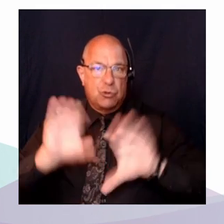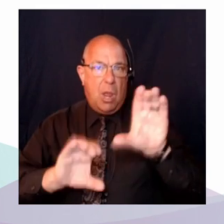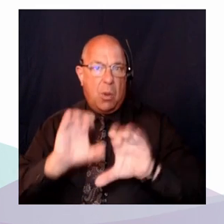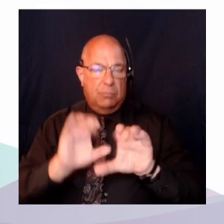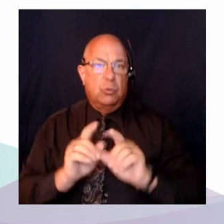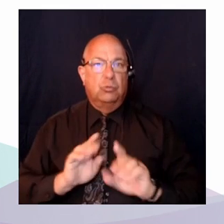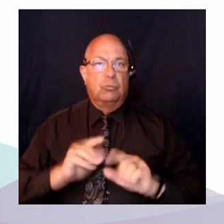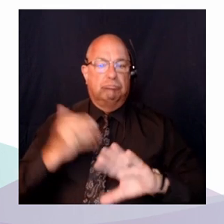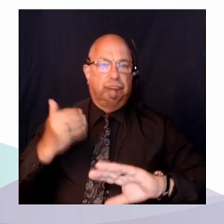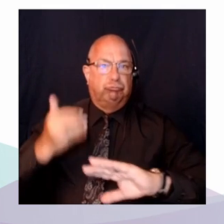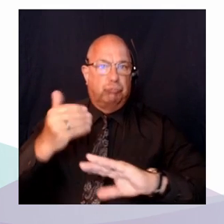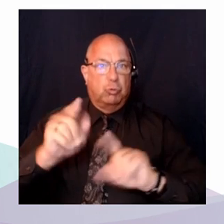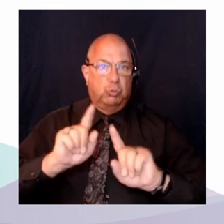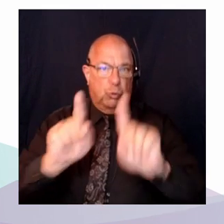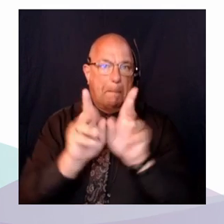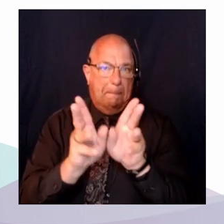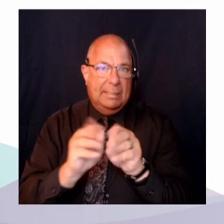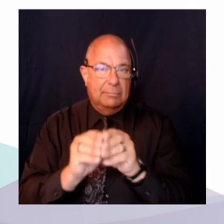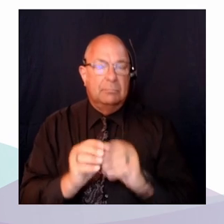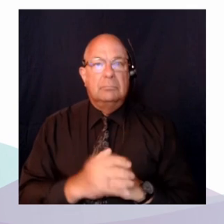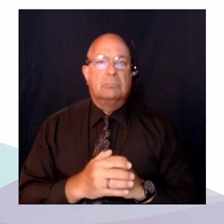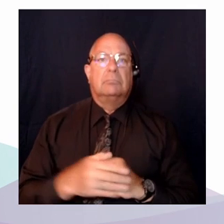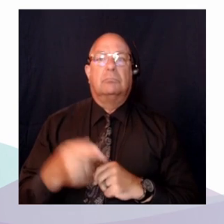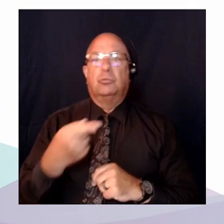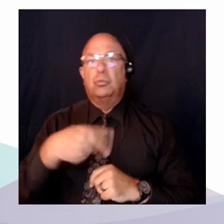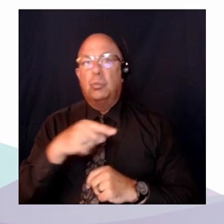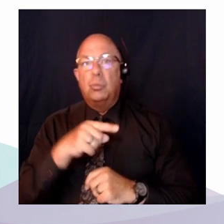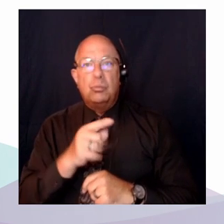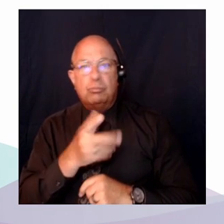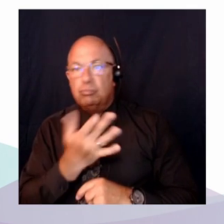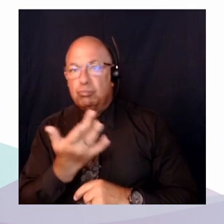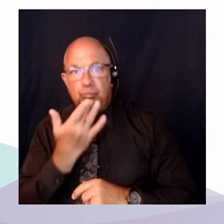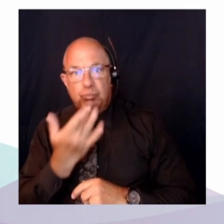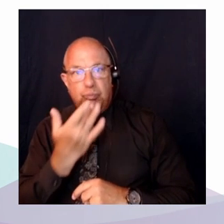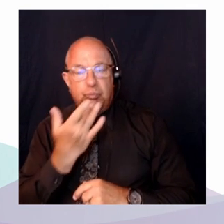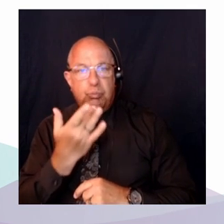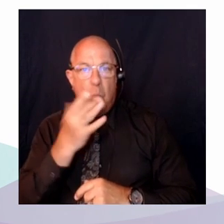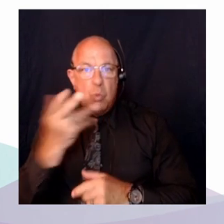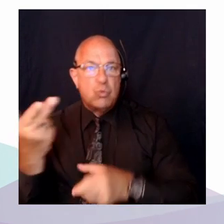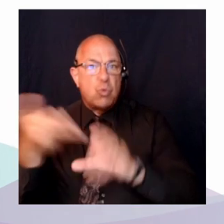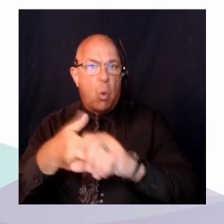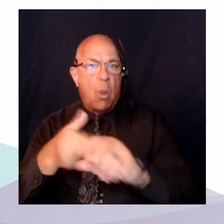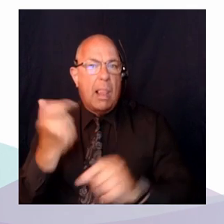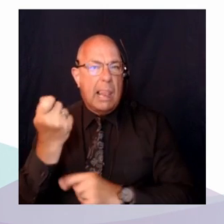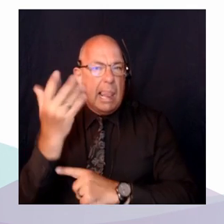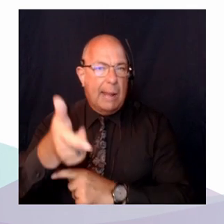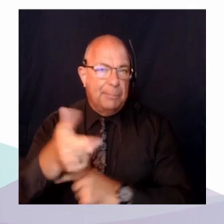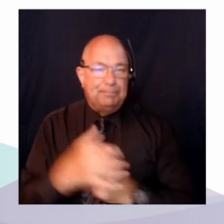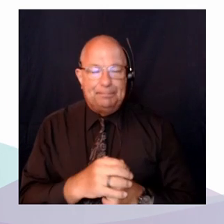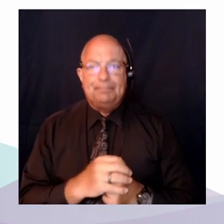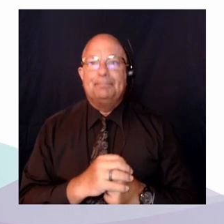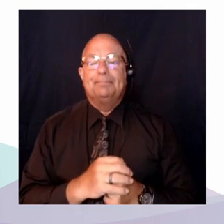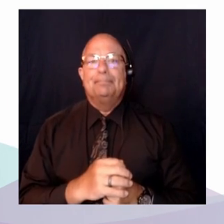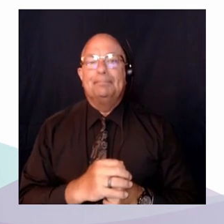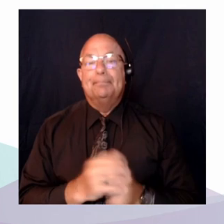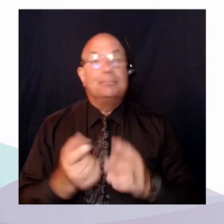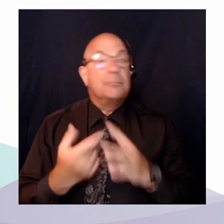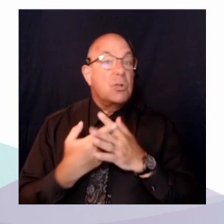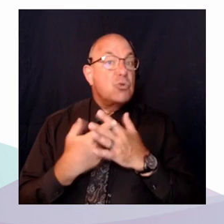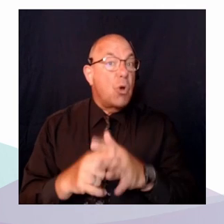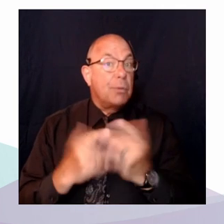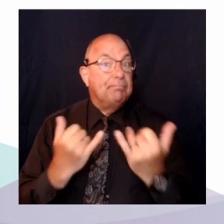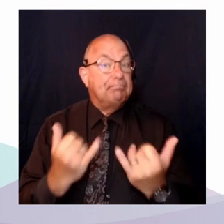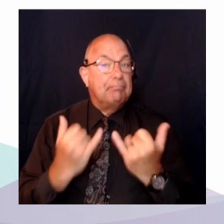pour ceux et celles qui nous rejoindront un peu plus tard. Pour commencer, sachez que je vous